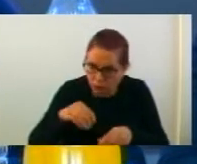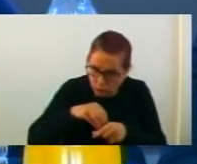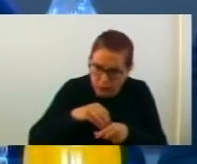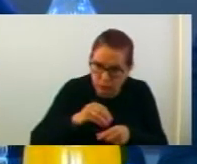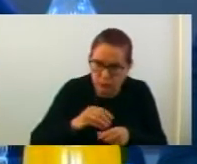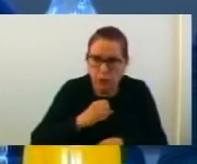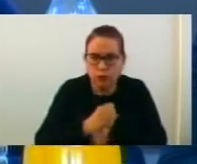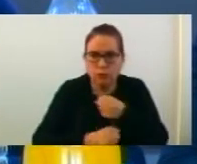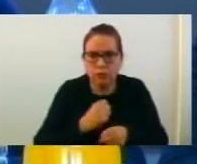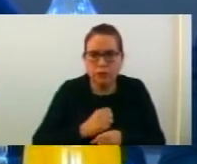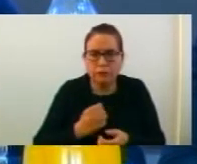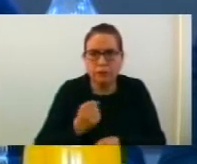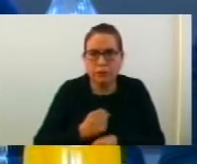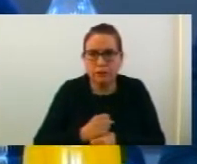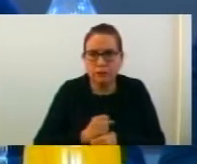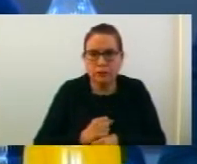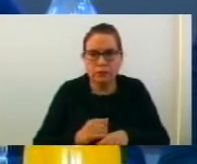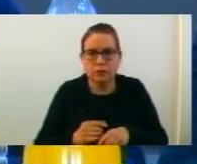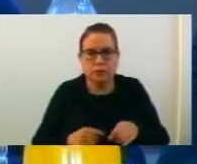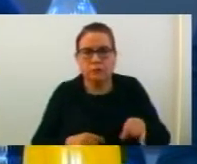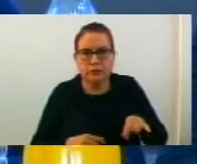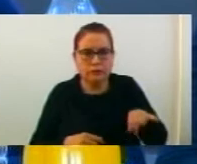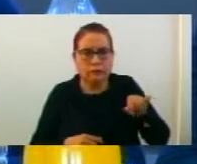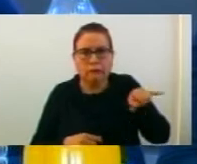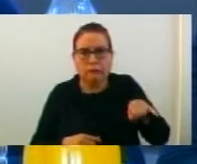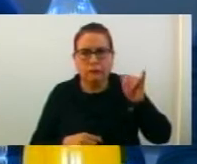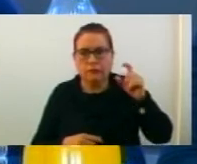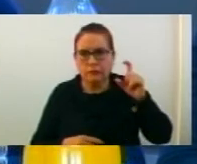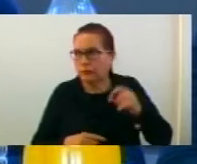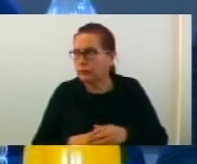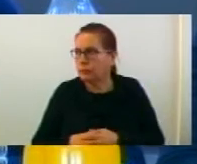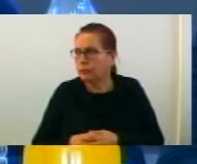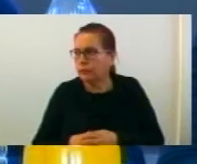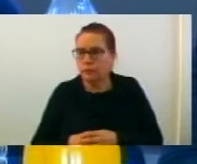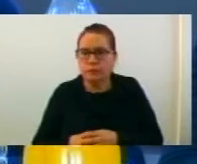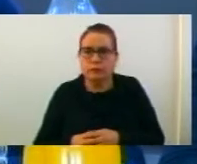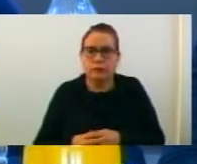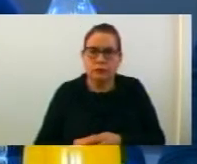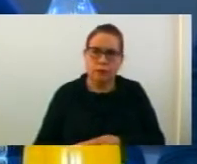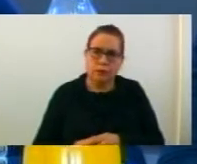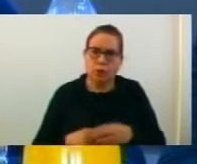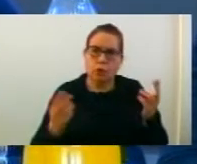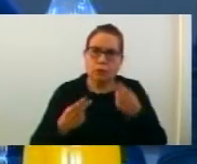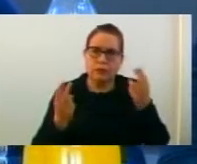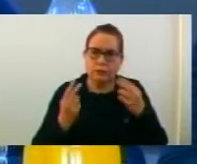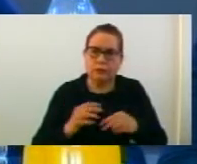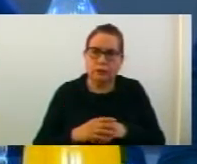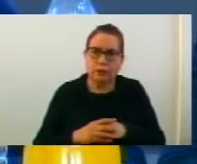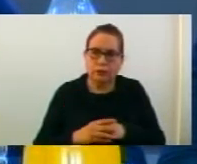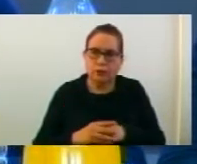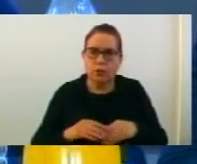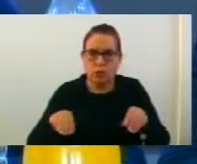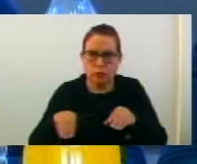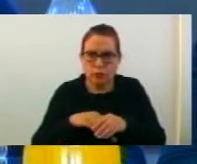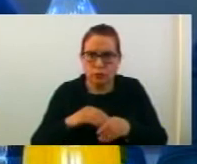програма за работа на Сол Јанес Андански во учебната 2017-2018 година. Комисијата констатира дека со